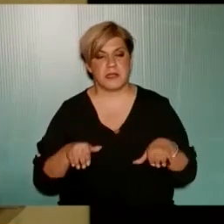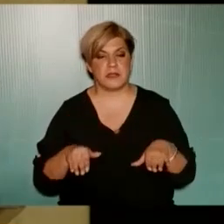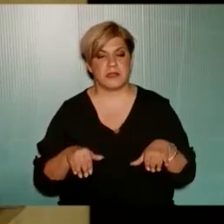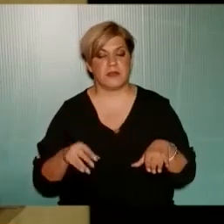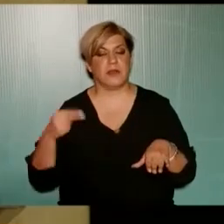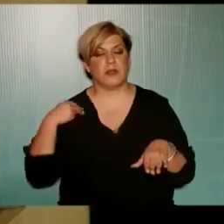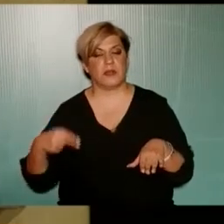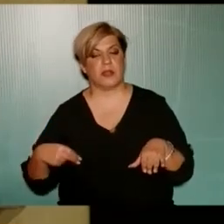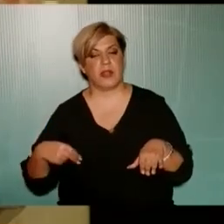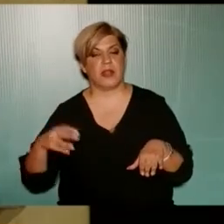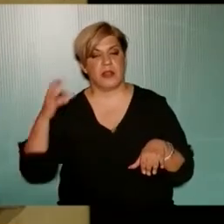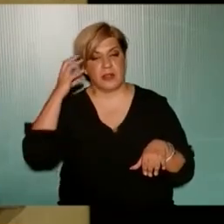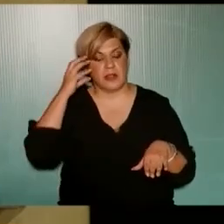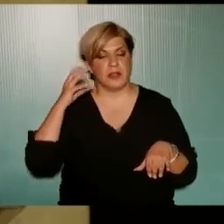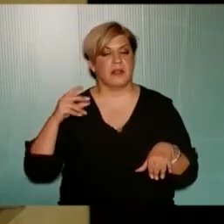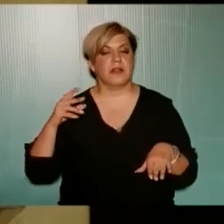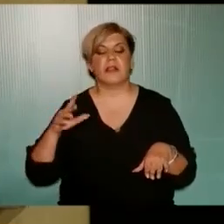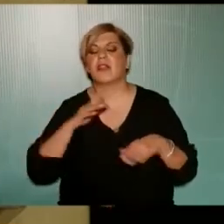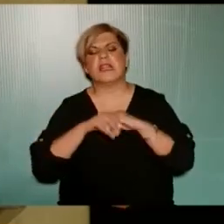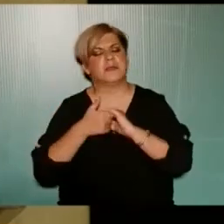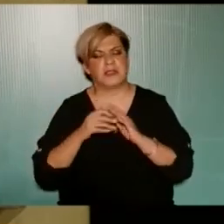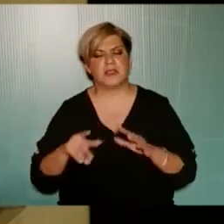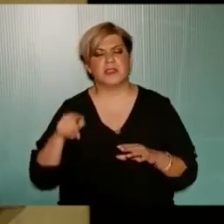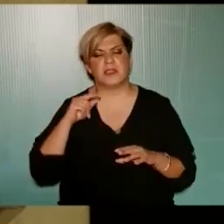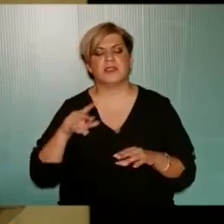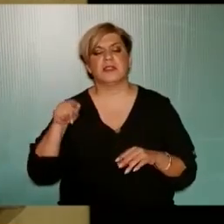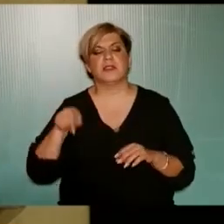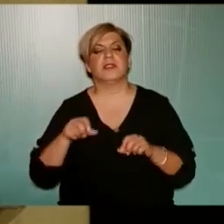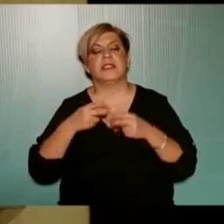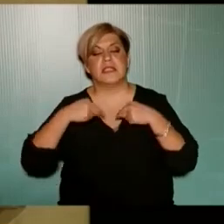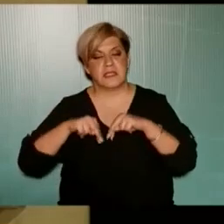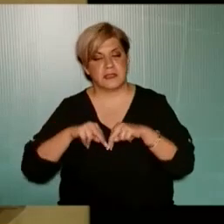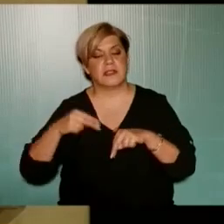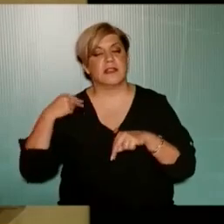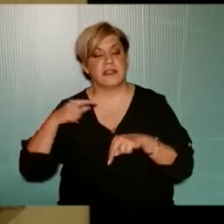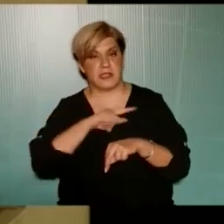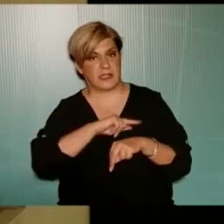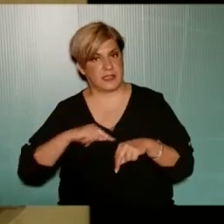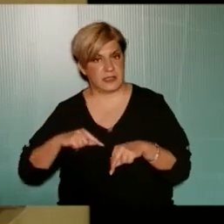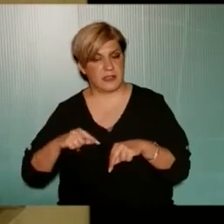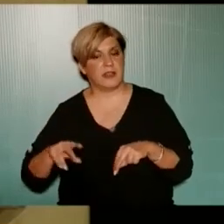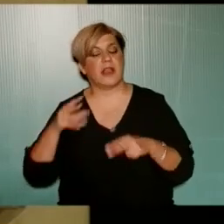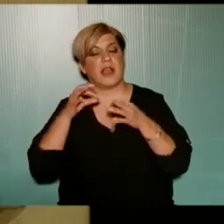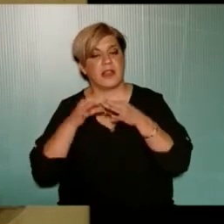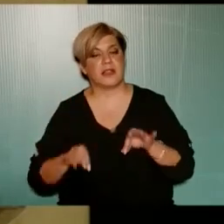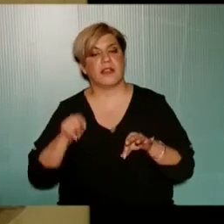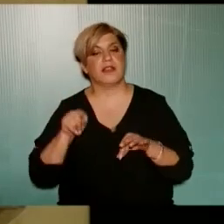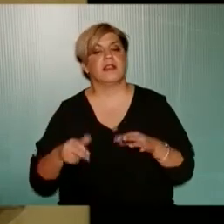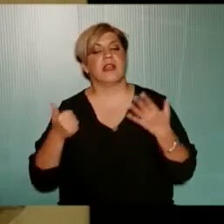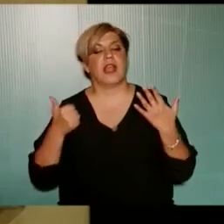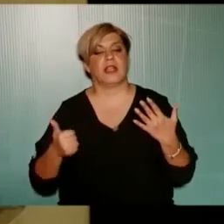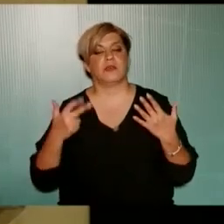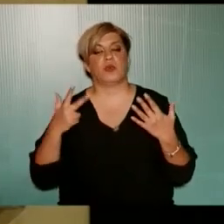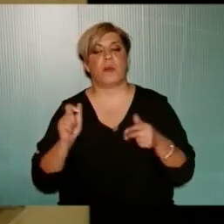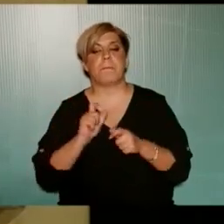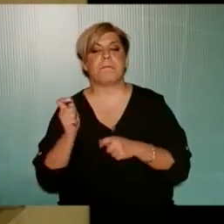με το Δήμαρχο αν θυμάμαι καλά ας με διορθώσει αλλά δεν έχει και σημασία ότι ήταν σε σύσκεψη ακριβώς πριν της διοίκησης και ότι θα λυθεί έτσι το ζήτημα σε 6 με